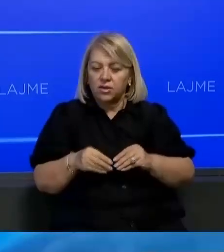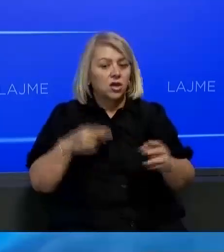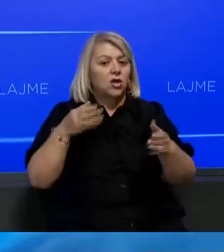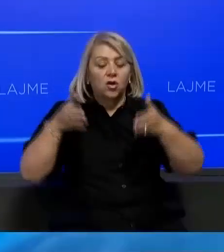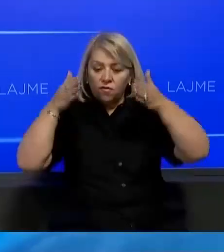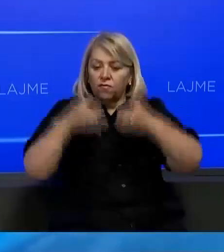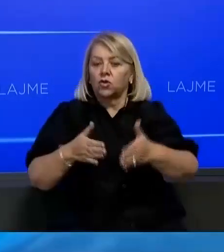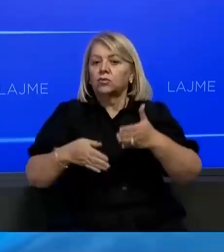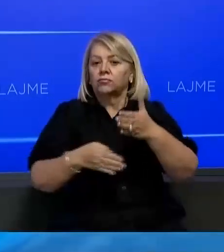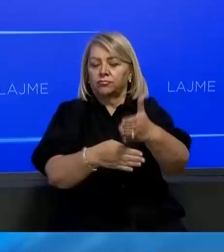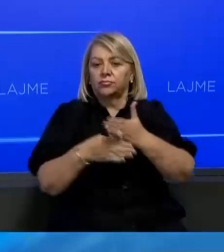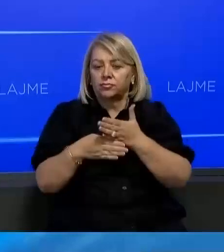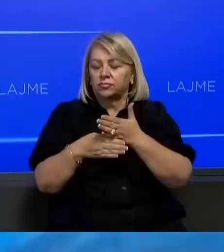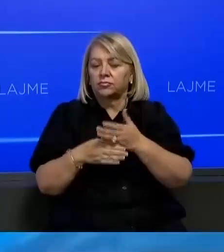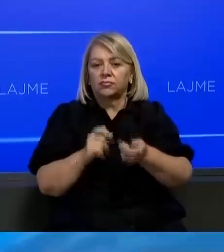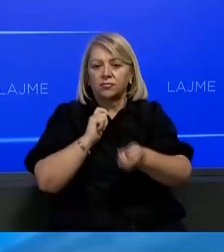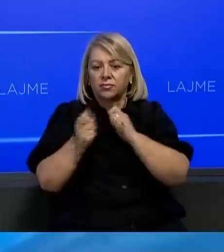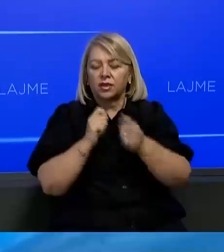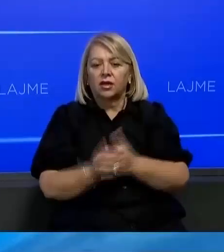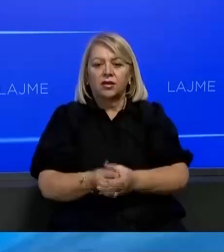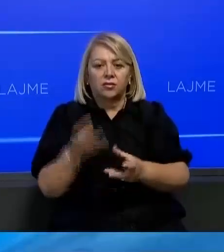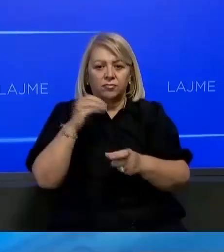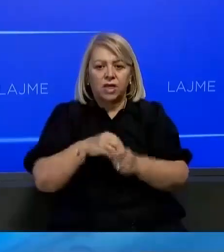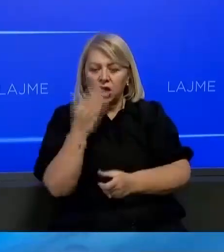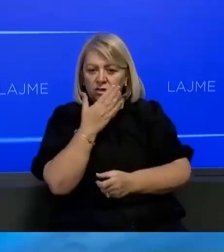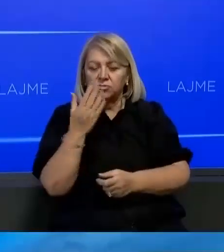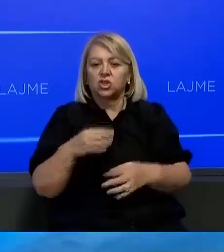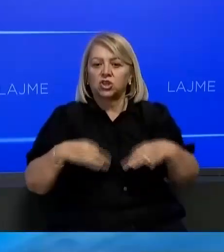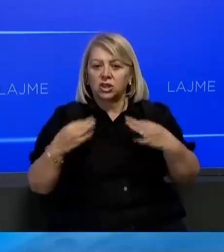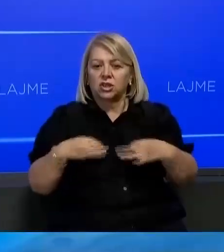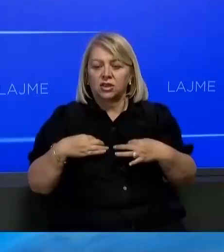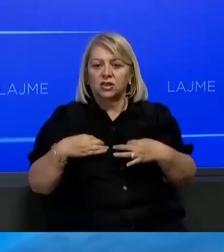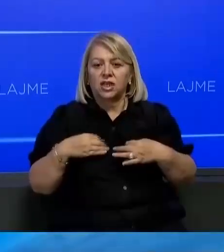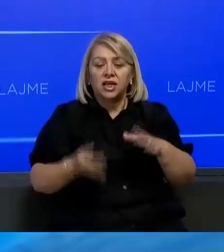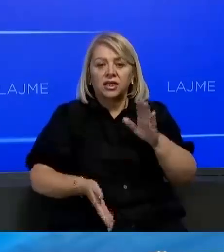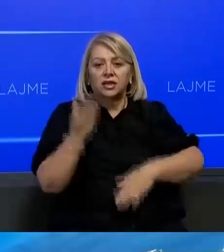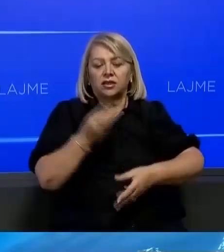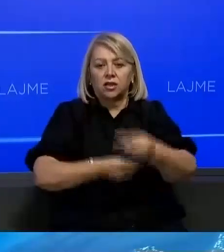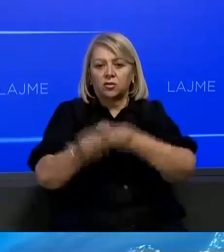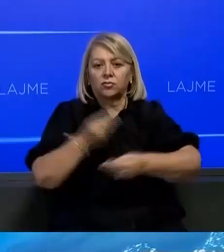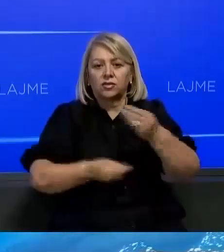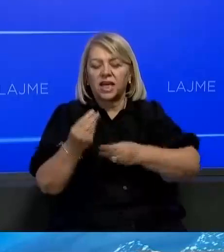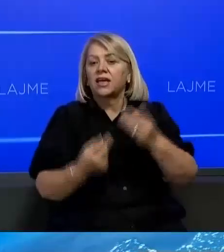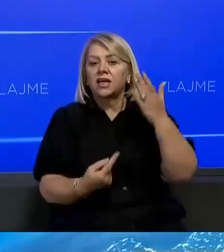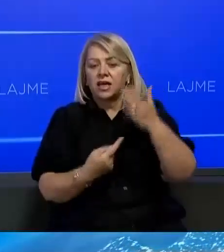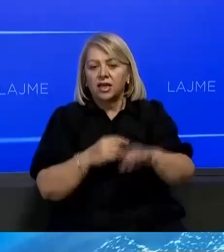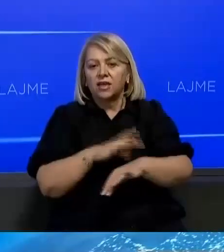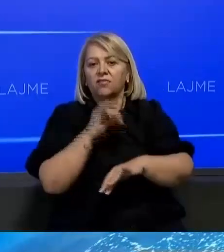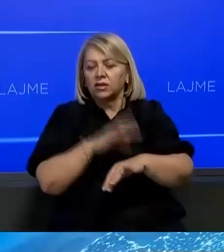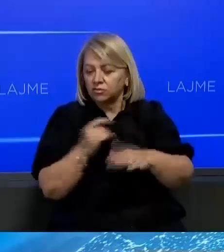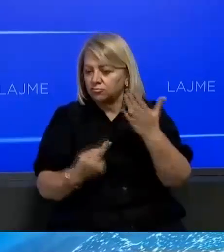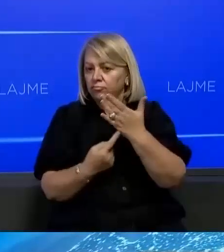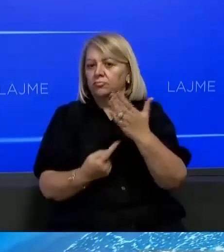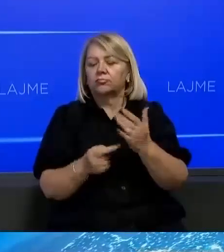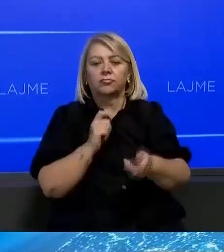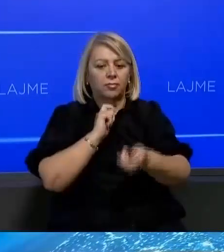të që do të përkrahën për mes kësaj marveshje për përshin arsimin, shëndecin, rritjen ekonomike dhe fushën e inovacionit nërsa fondi për